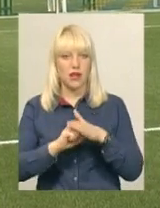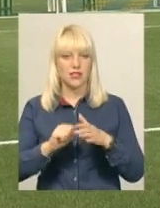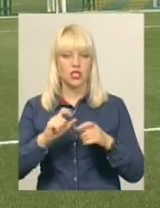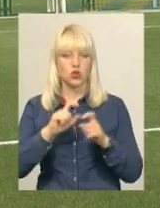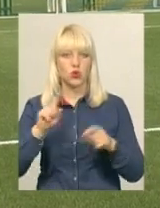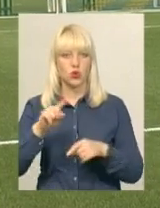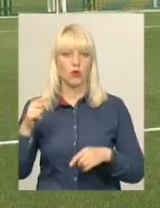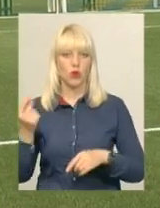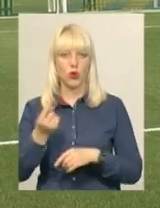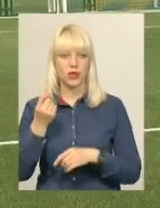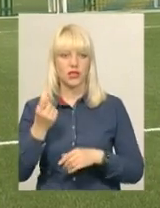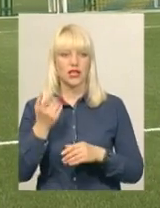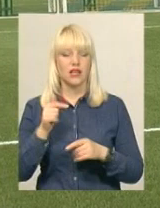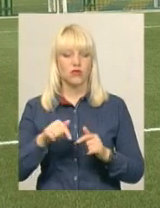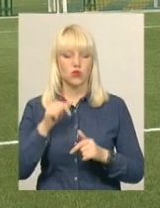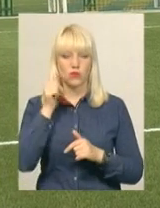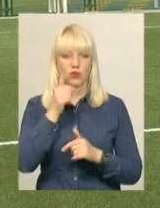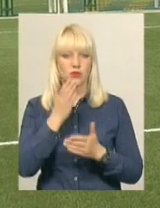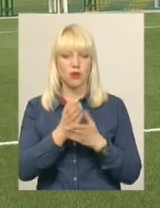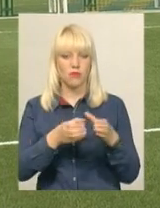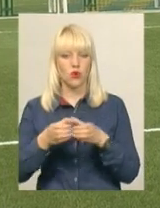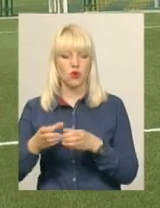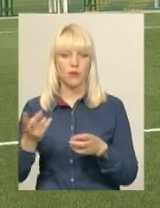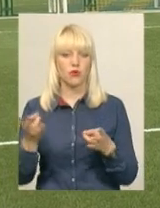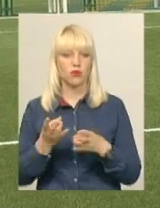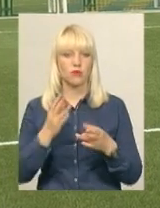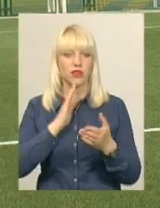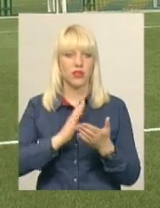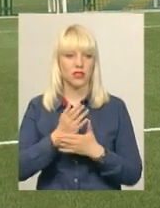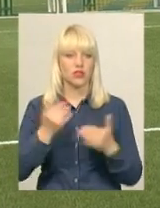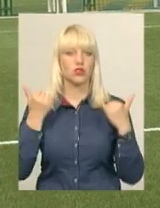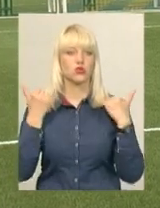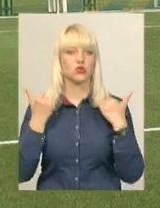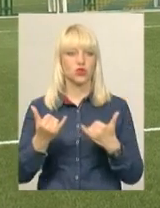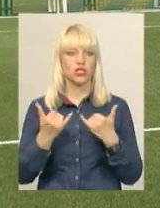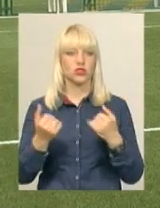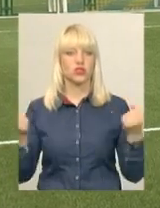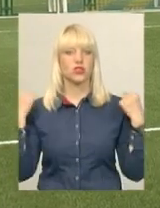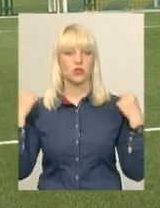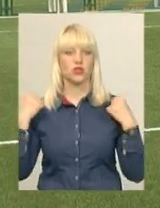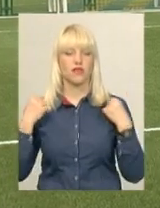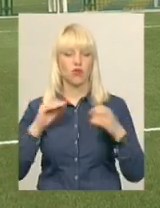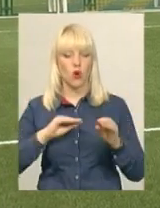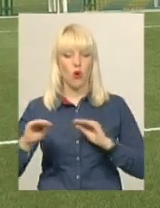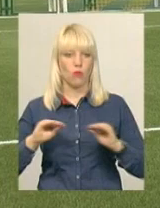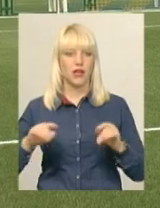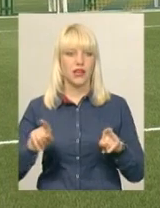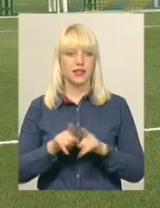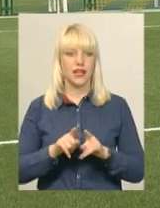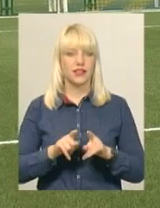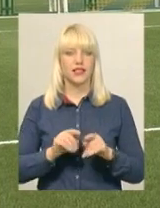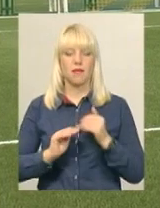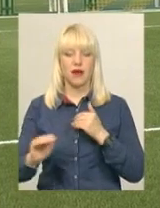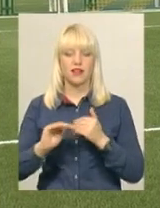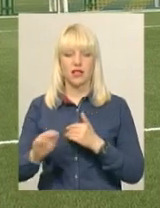наймолодші групи, вони потребують якісного, сучасного спортивного обладнання. Тобто таких майданчиків, які